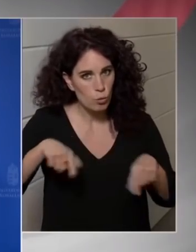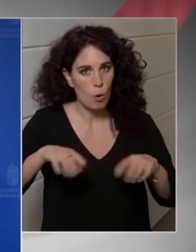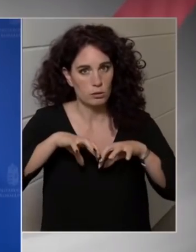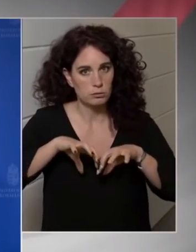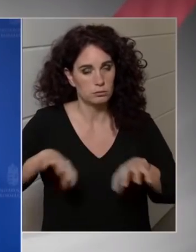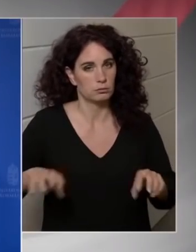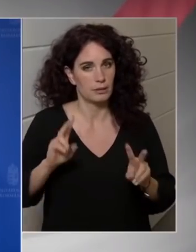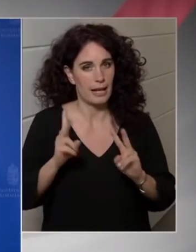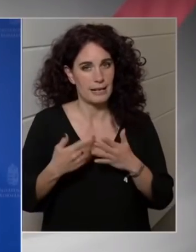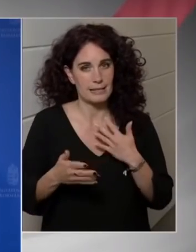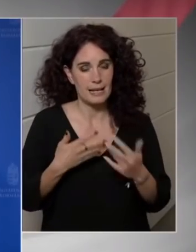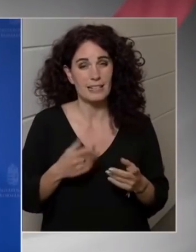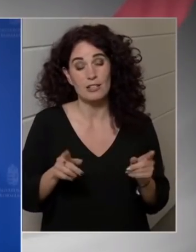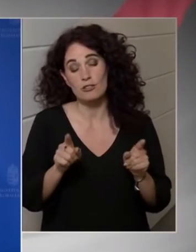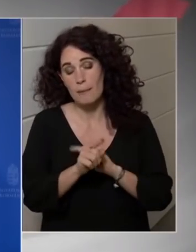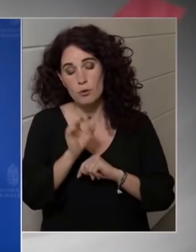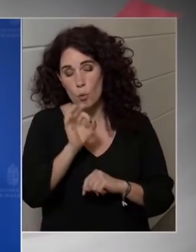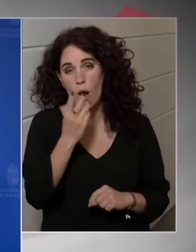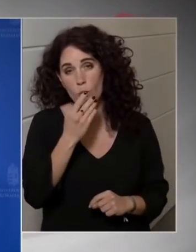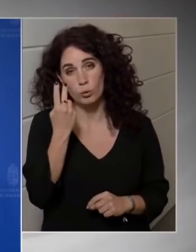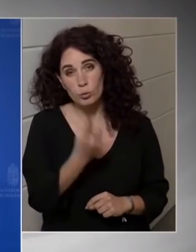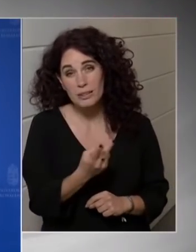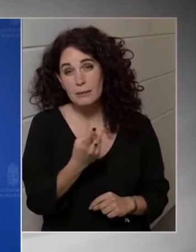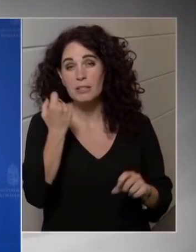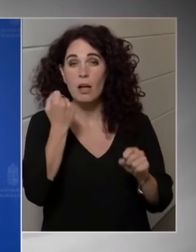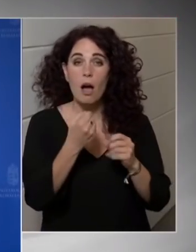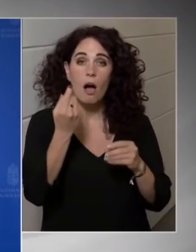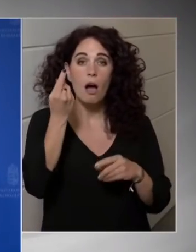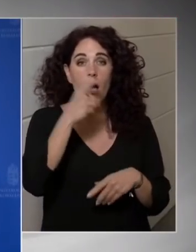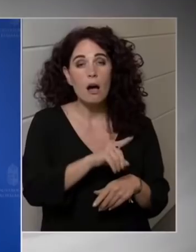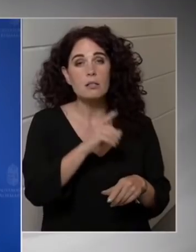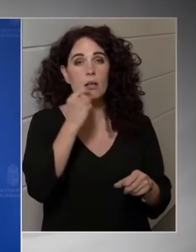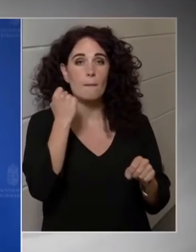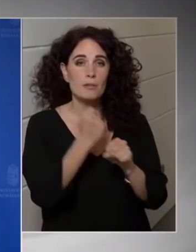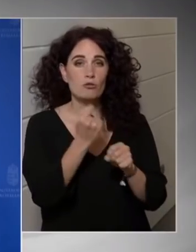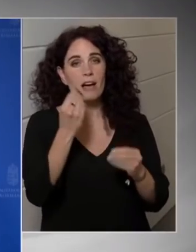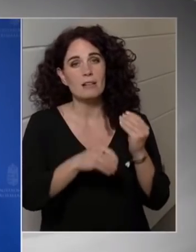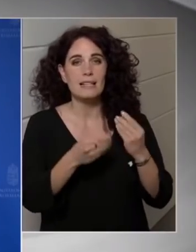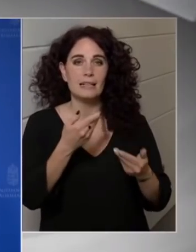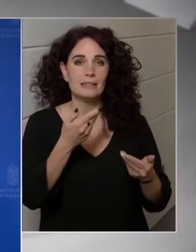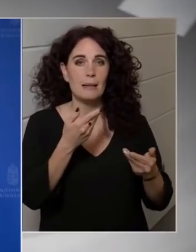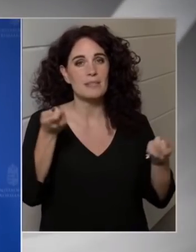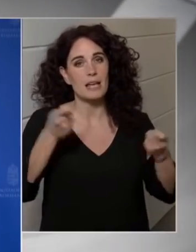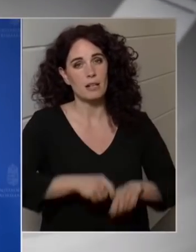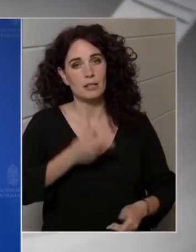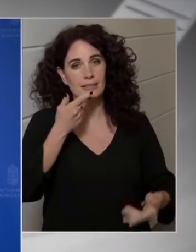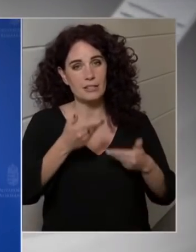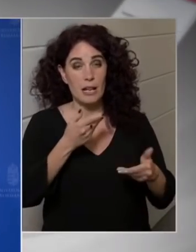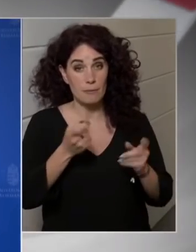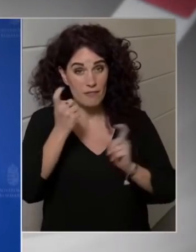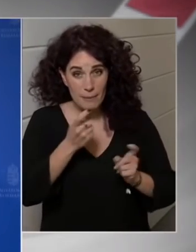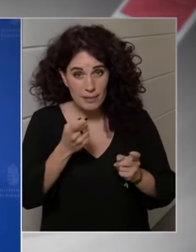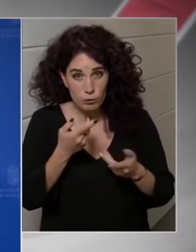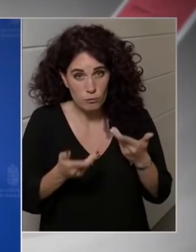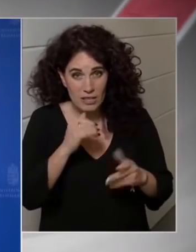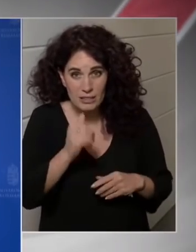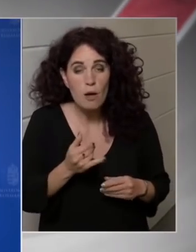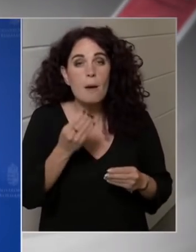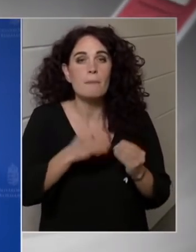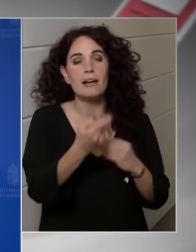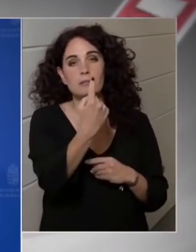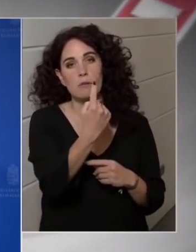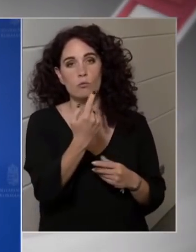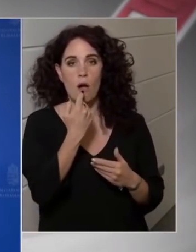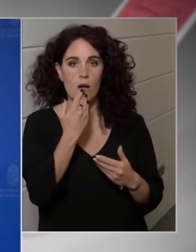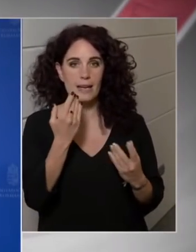tűnik, hogy mintha a bizottság azért nem zárná le a tárgyalásokat, miközben már érdemű véleménykülönbség nincs, hogy a kettőt összeköthesse. Szerintem, hogy nem egy